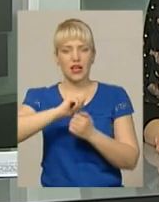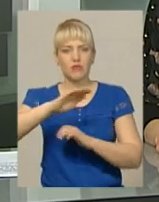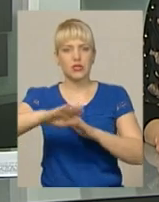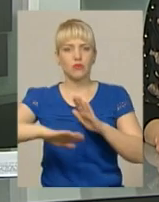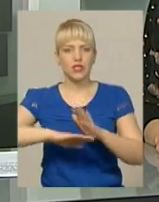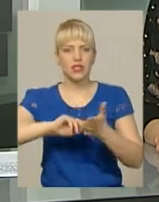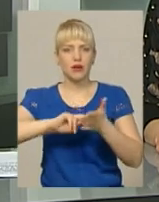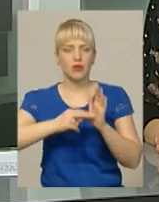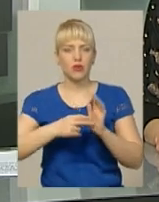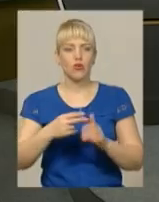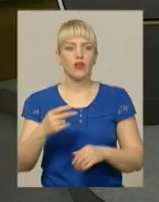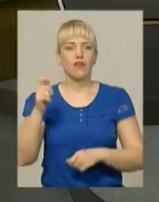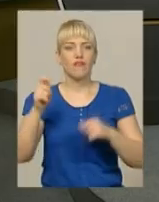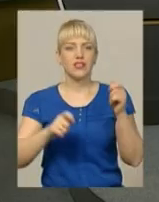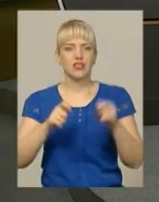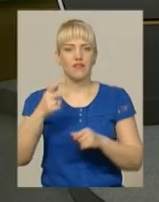фестивалів.